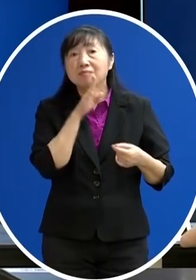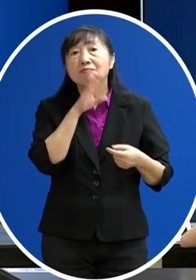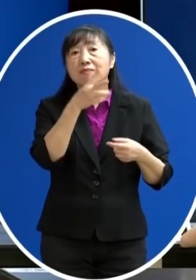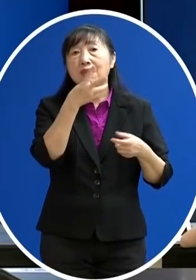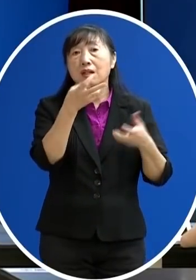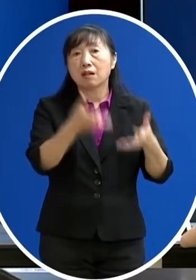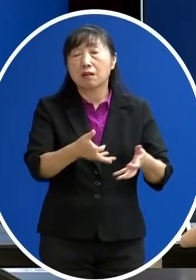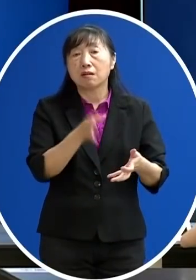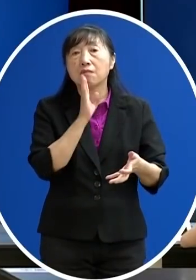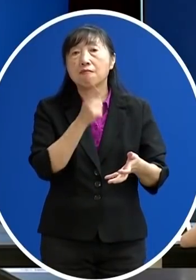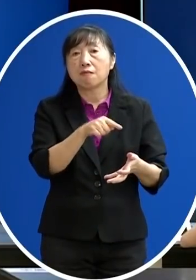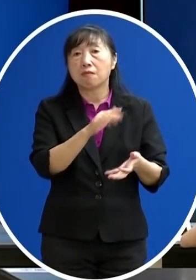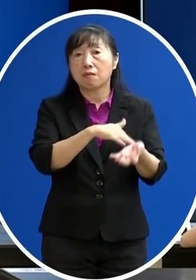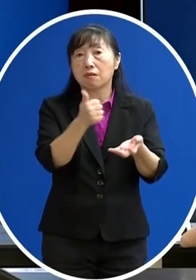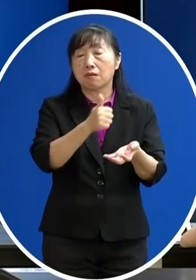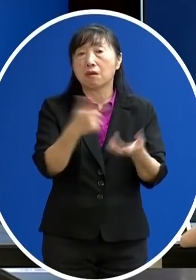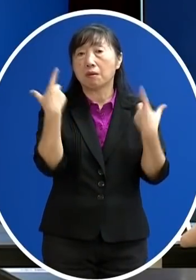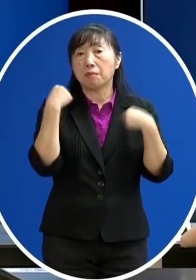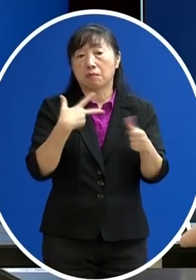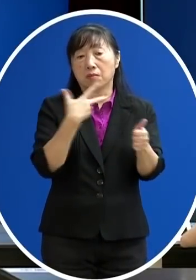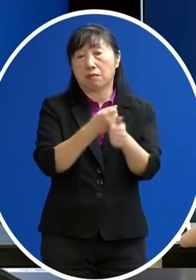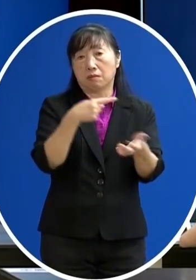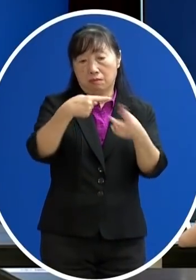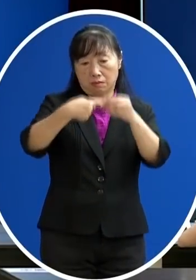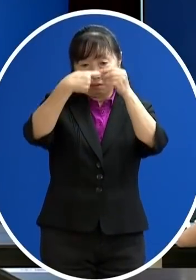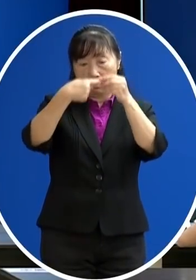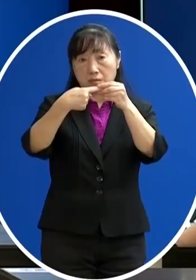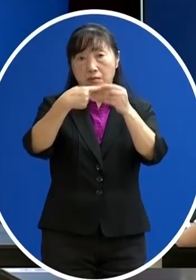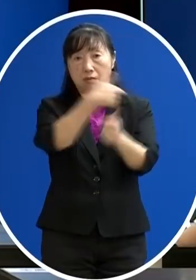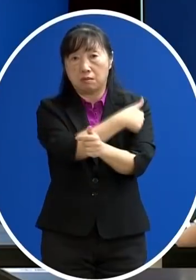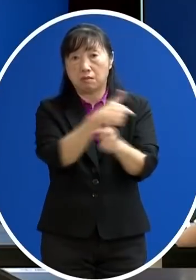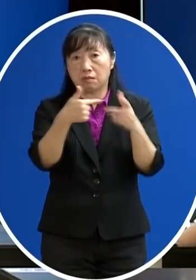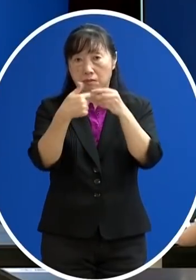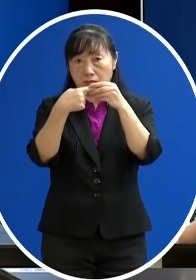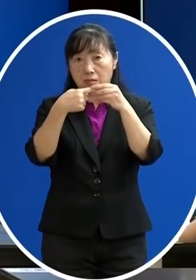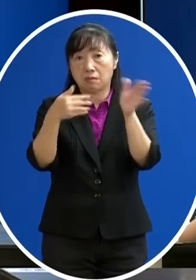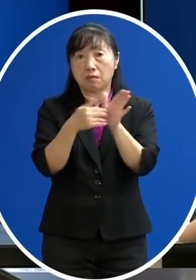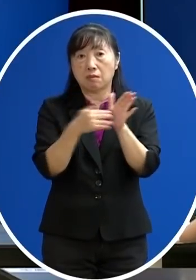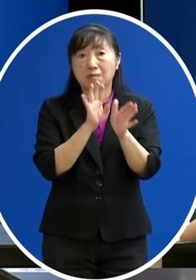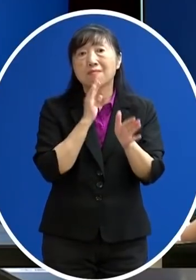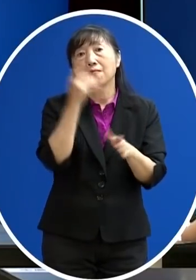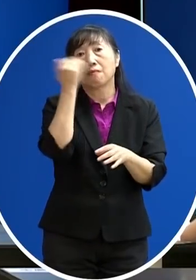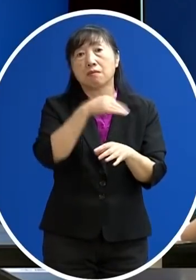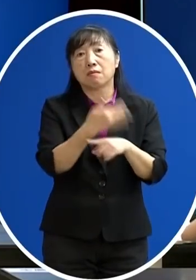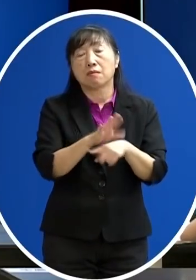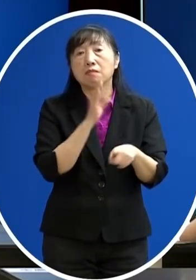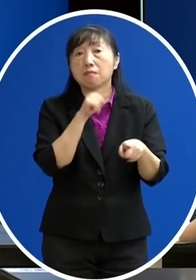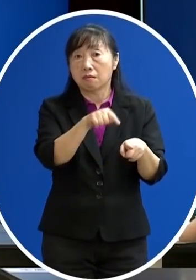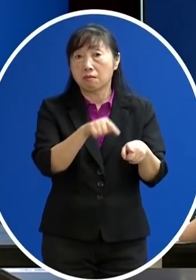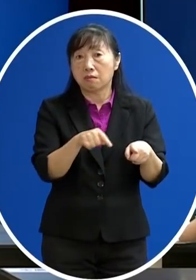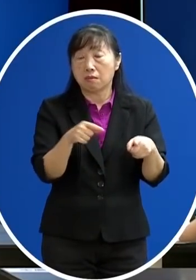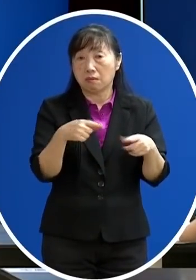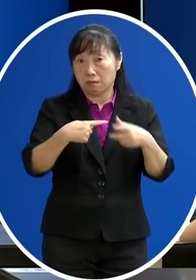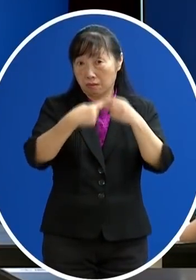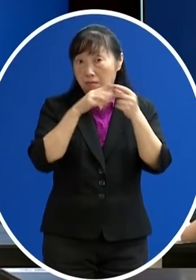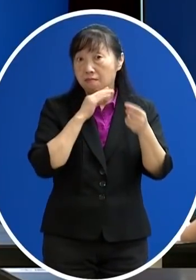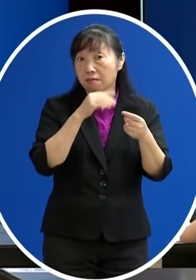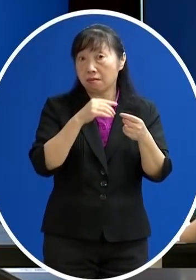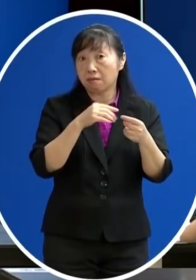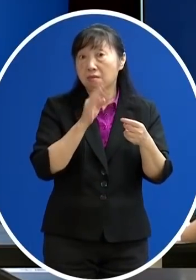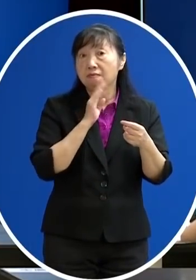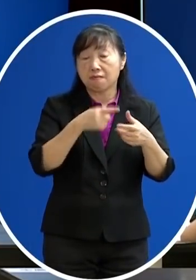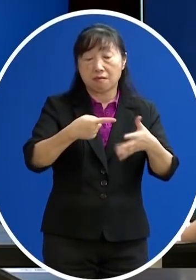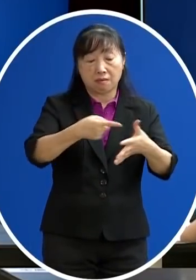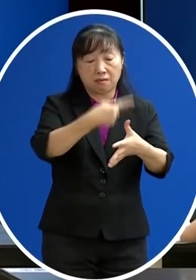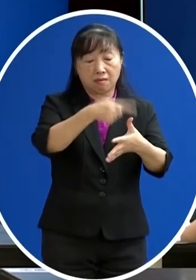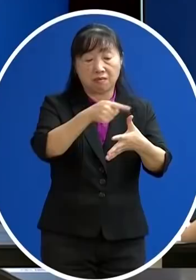層診所的醫師 曾經打過AZ疫苗想請問指揮中心有沒有接獲相關的消息這是不是第一位 因為新冠死亡的醫護人員